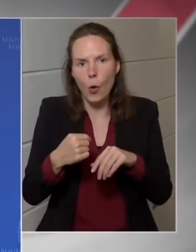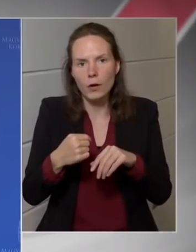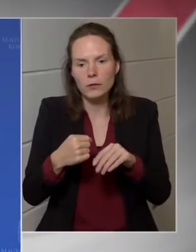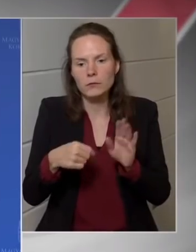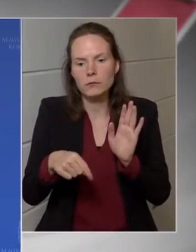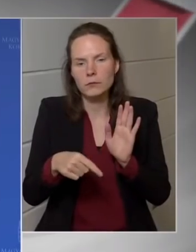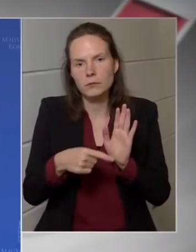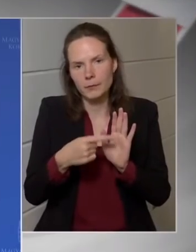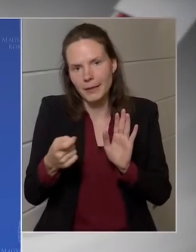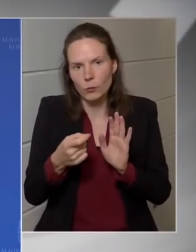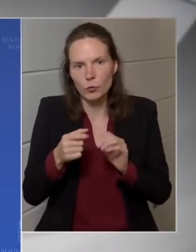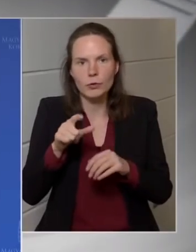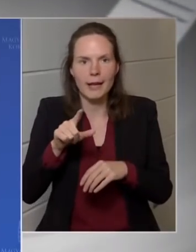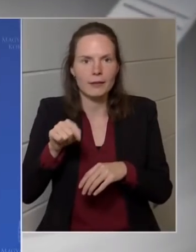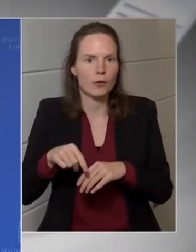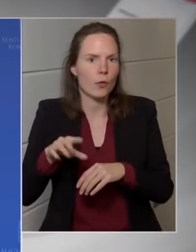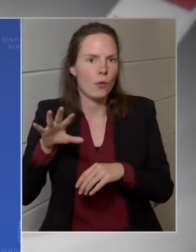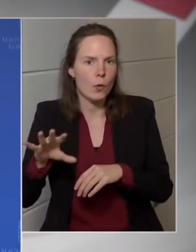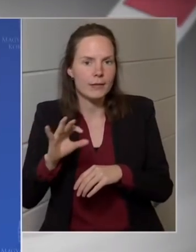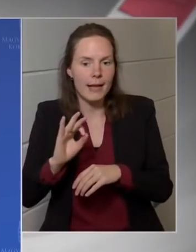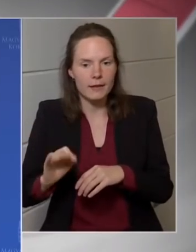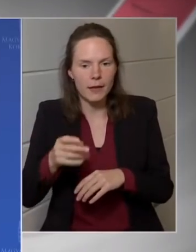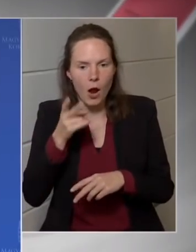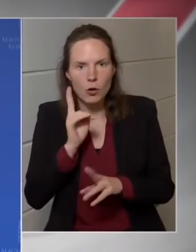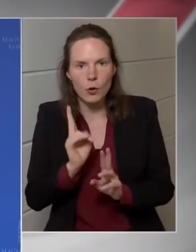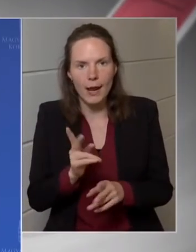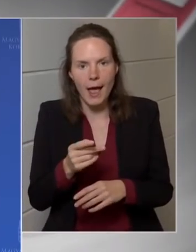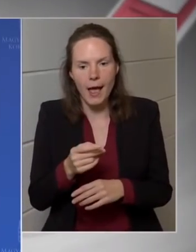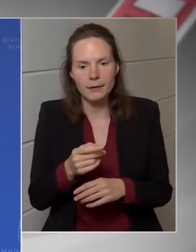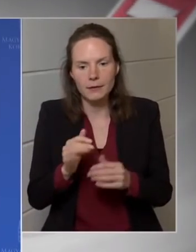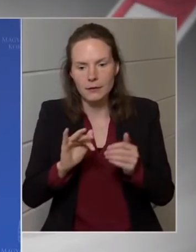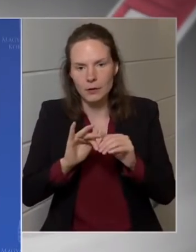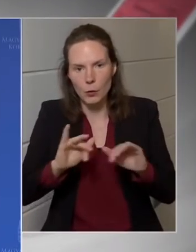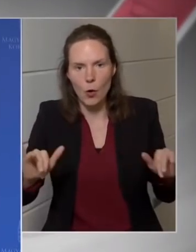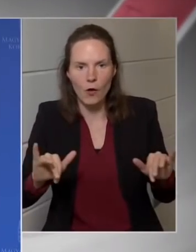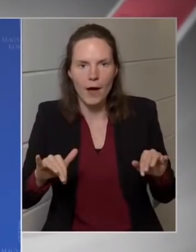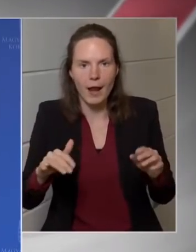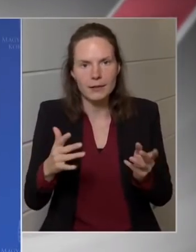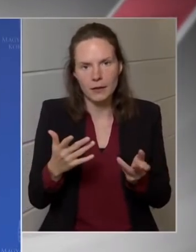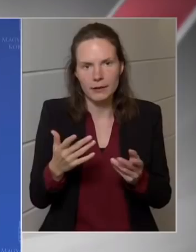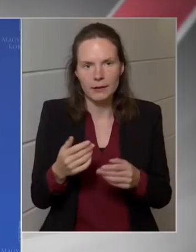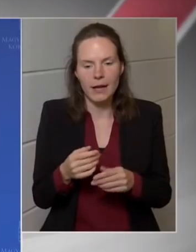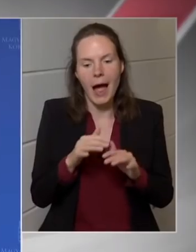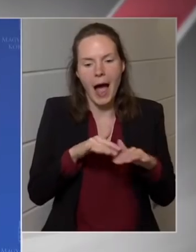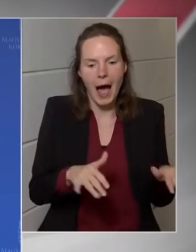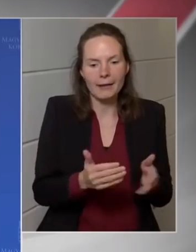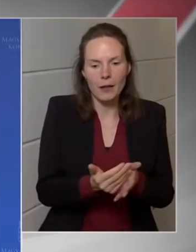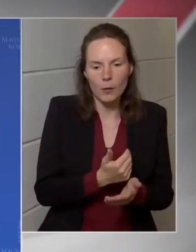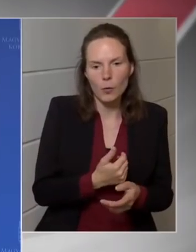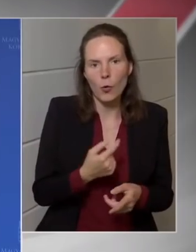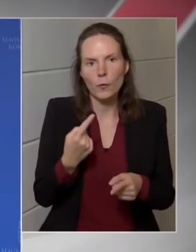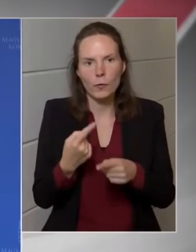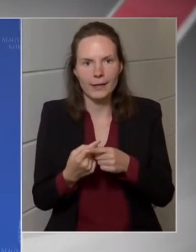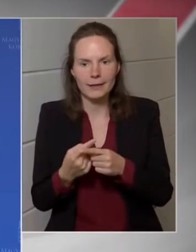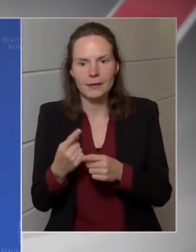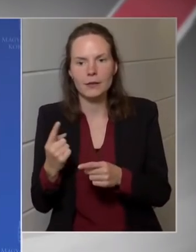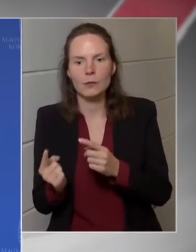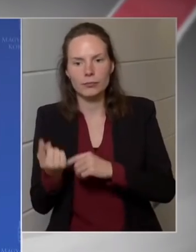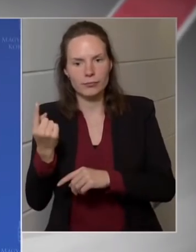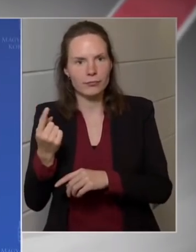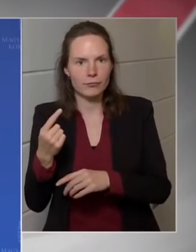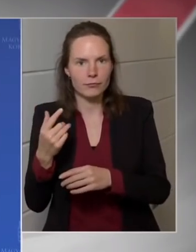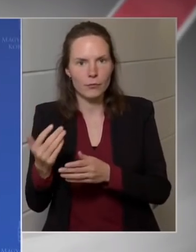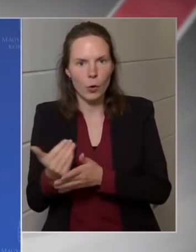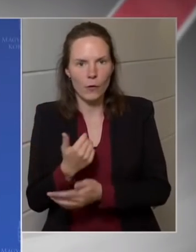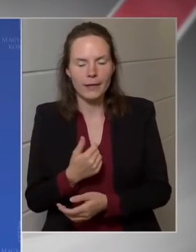tudom különíteni az átlag fölötti profitot. De még mindig nem jó, amit csinálok, mert azonosítani kell azt